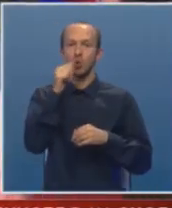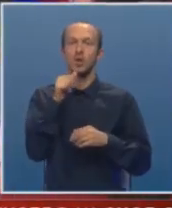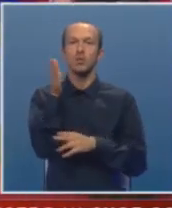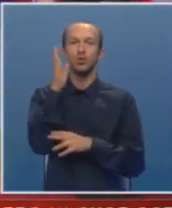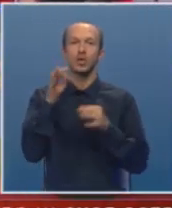stručnjake.